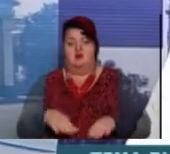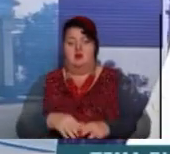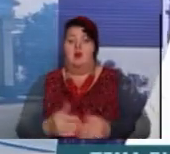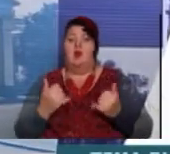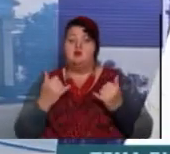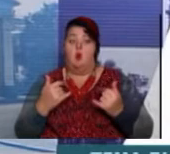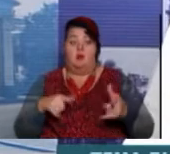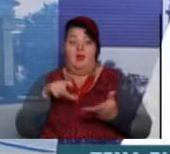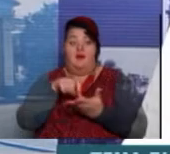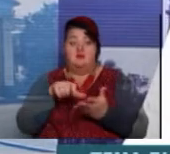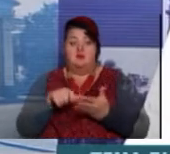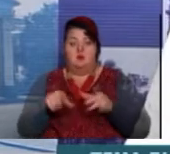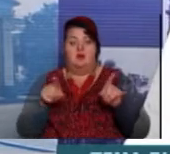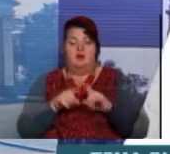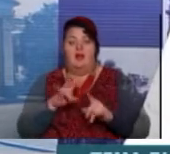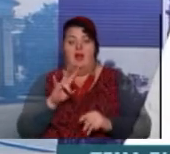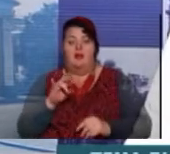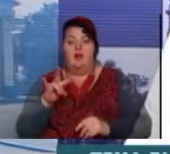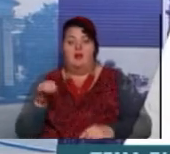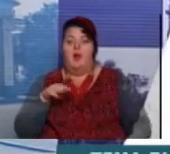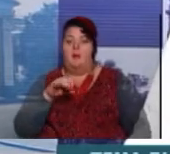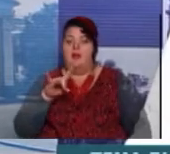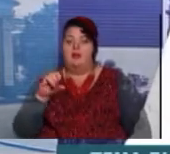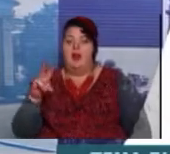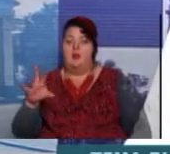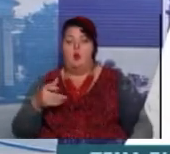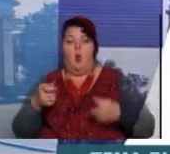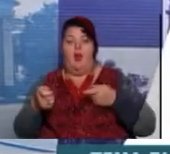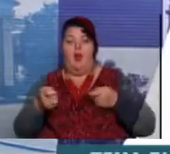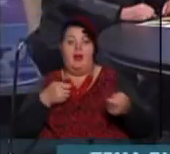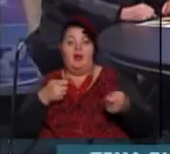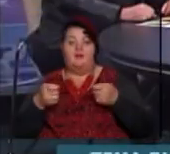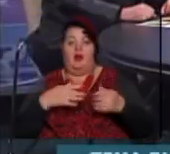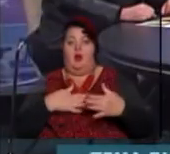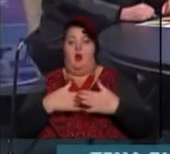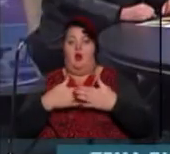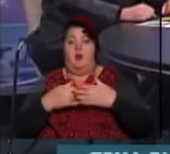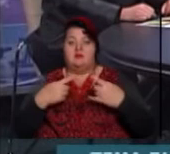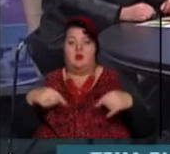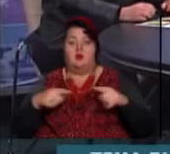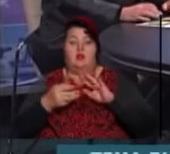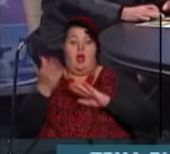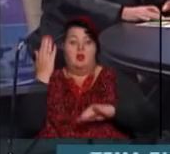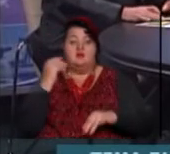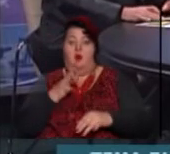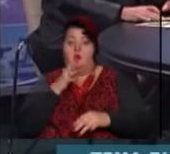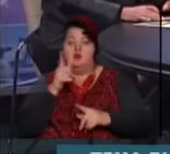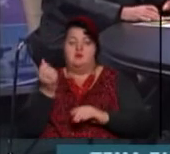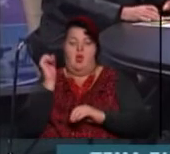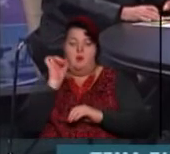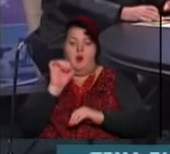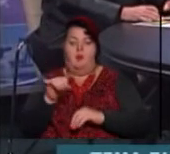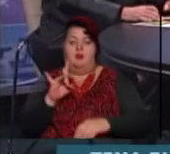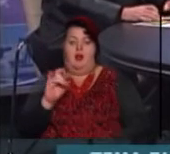і Ніна Петренко, вона керівник громадської організації «Надія Є», свого часу вона поборола рак